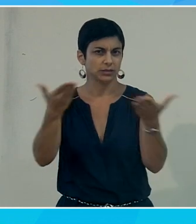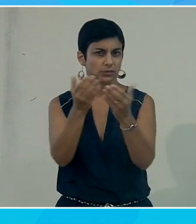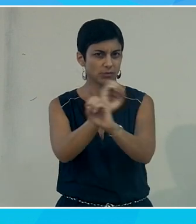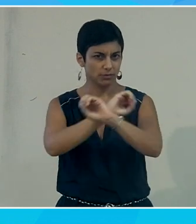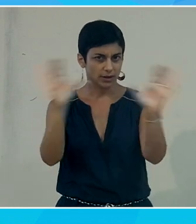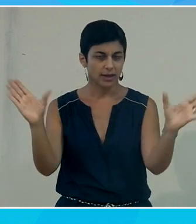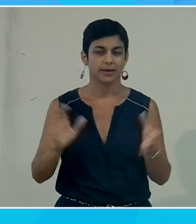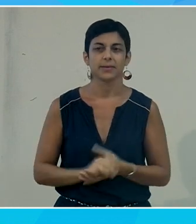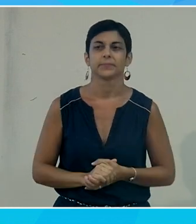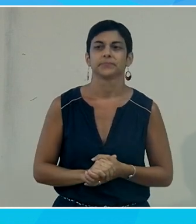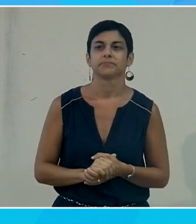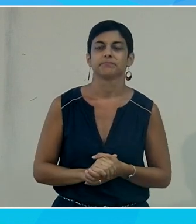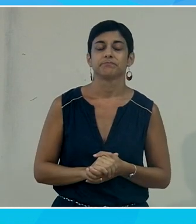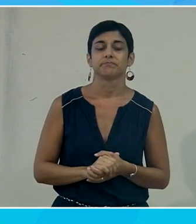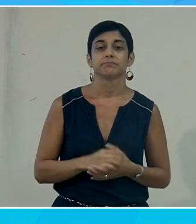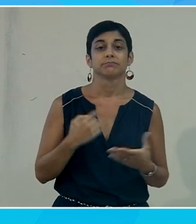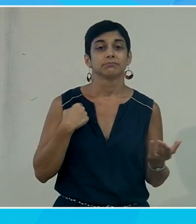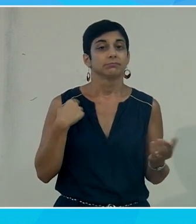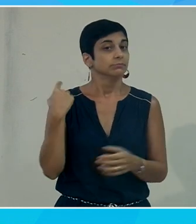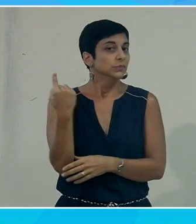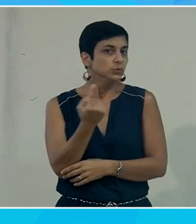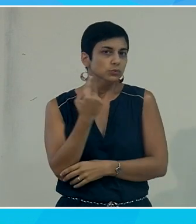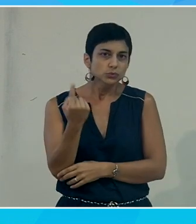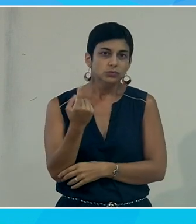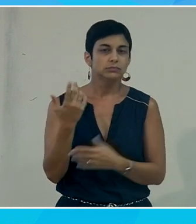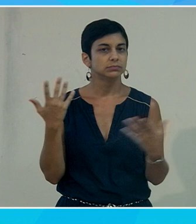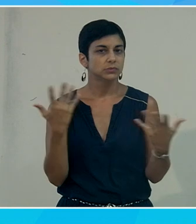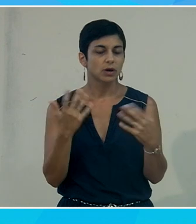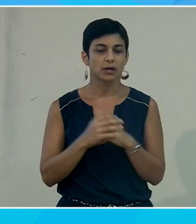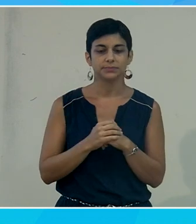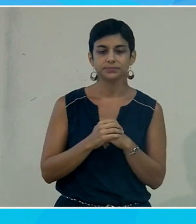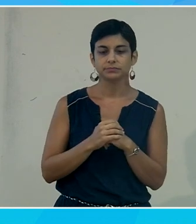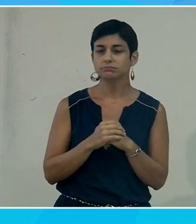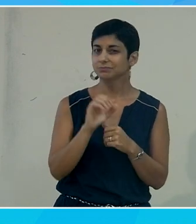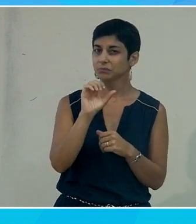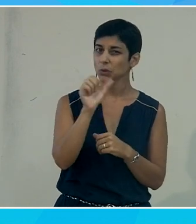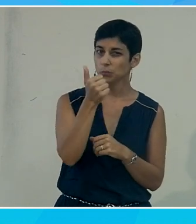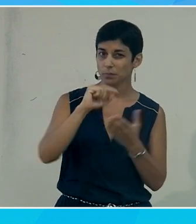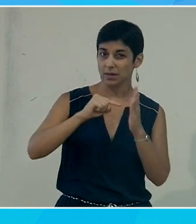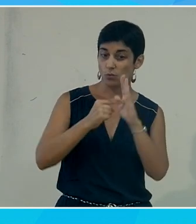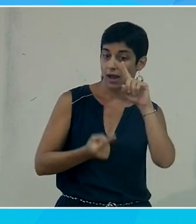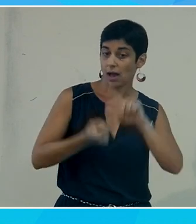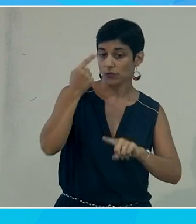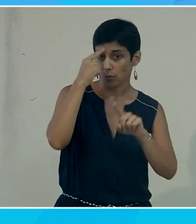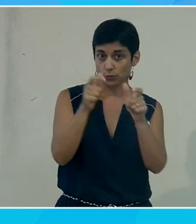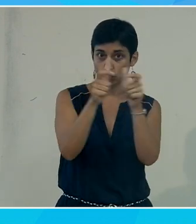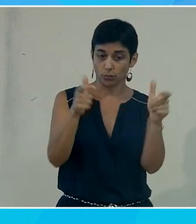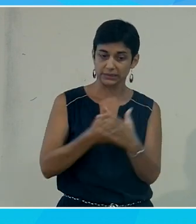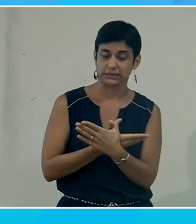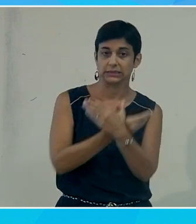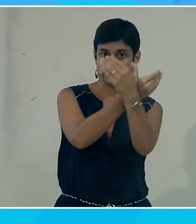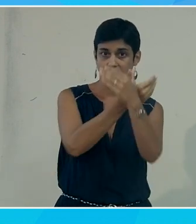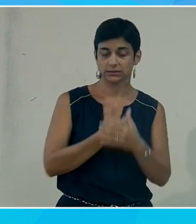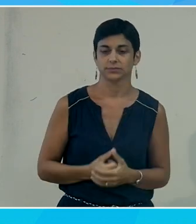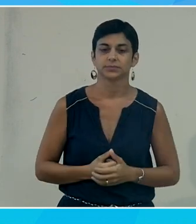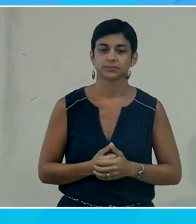je repars systématiquement d'un premier point important pour Microsoft, c'est la mission. Alors,